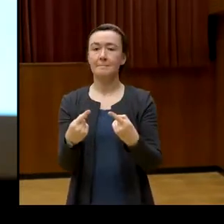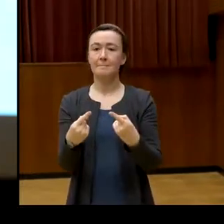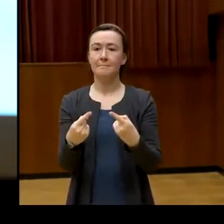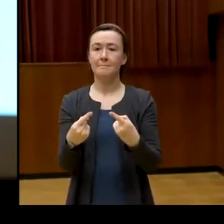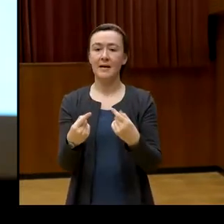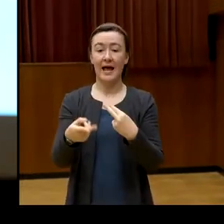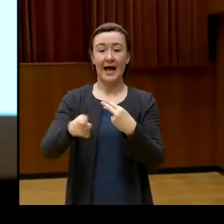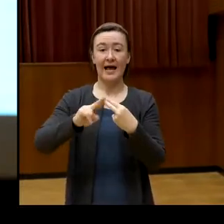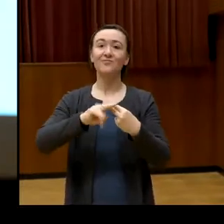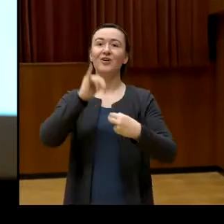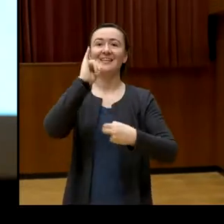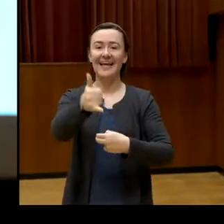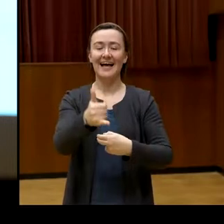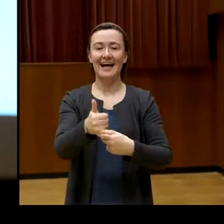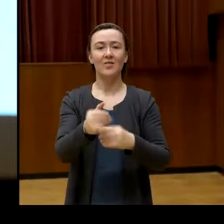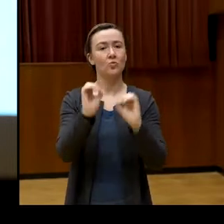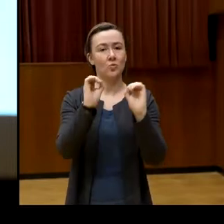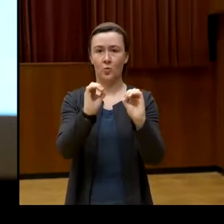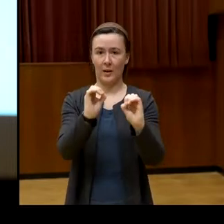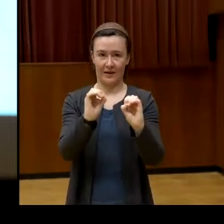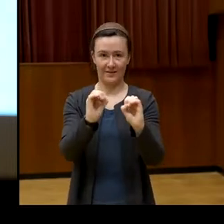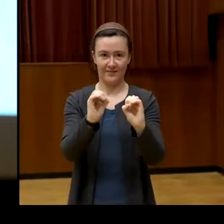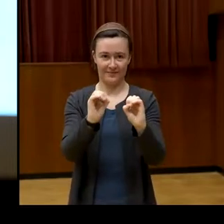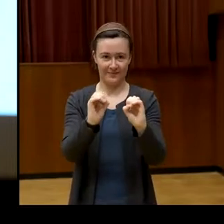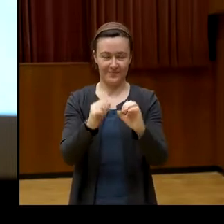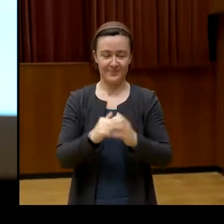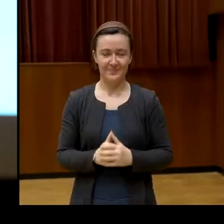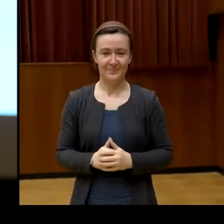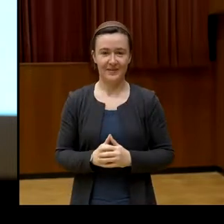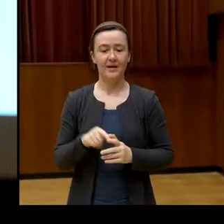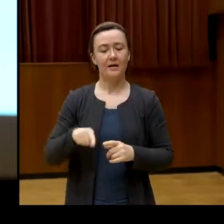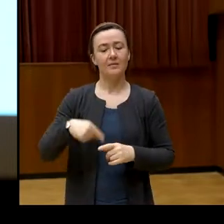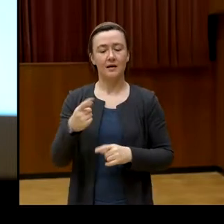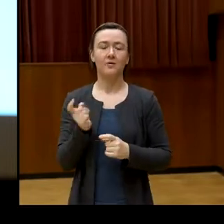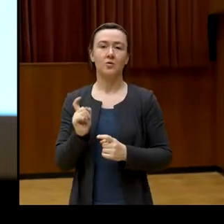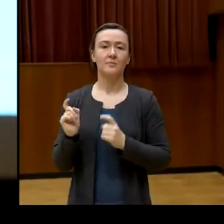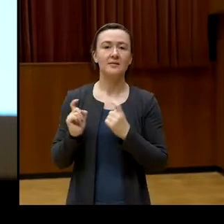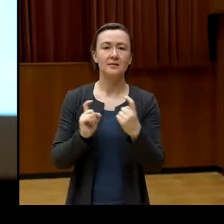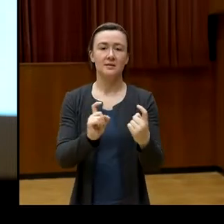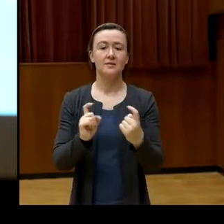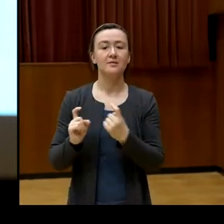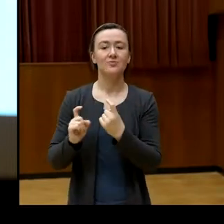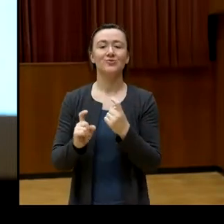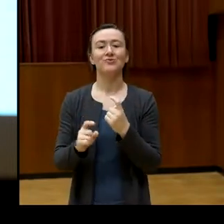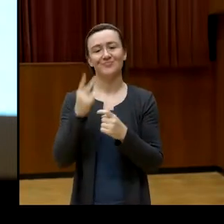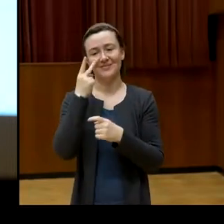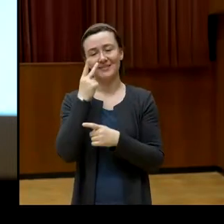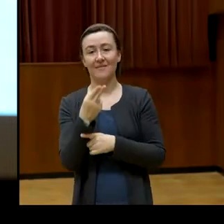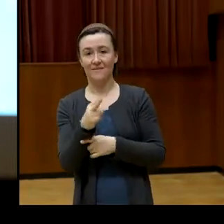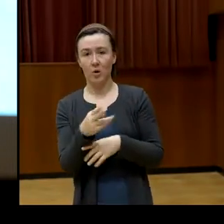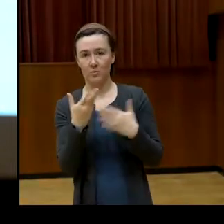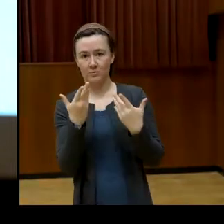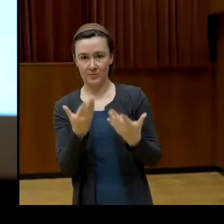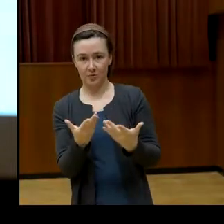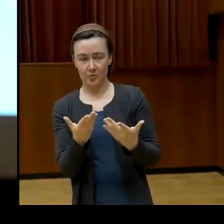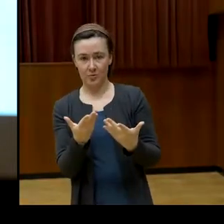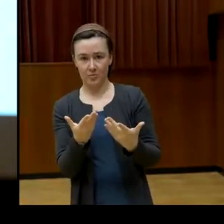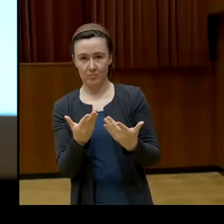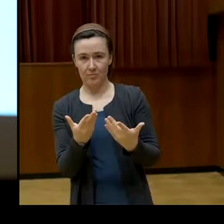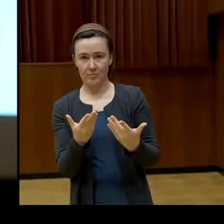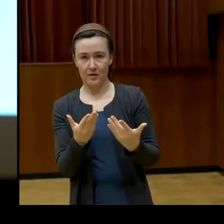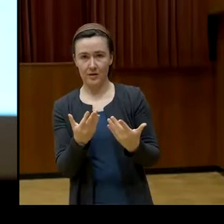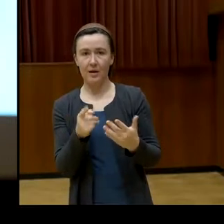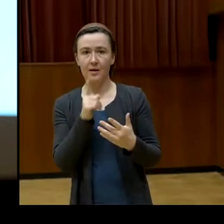positiv bejaht hat. Bei der Diskussion darüber wurde schnell klar, warum. Weil Bildung nicht